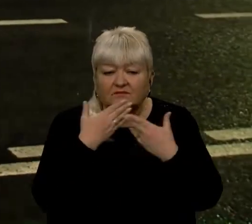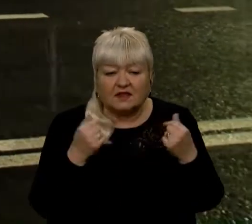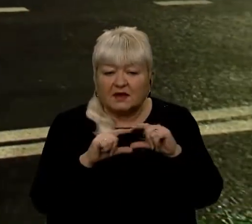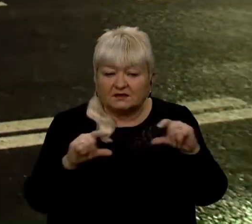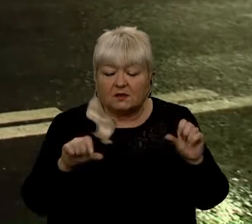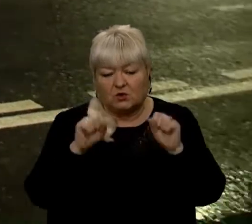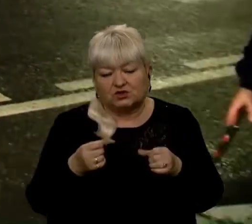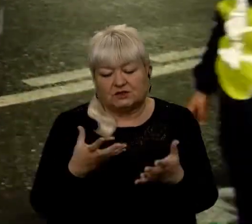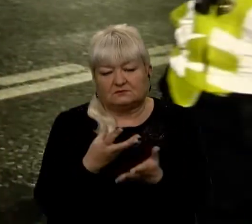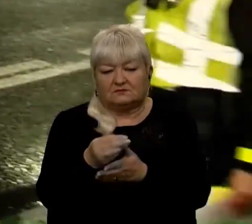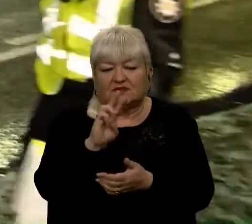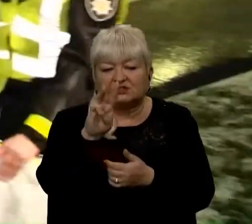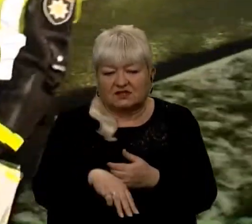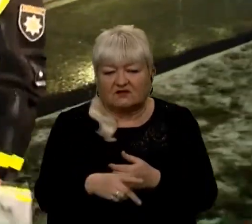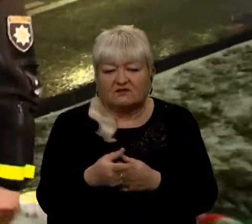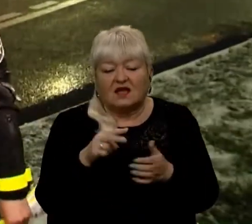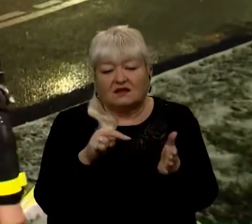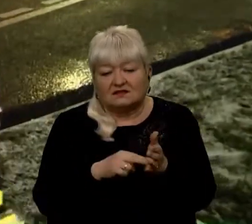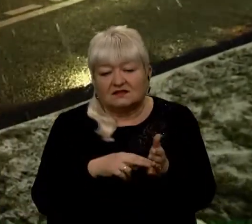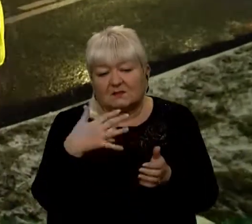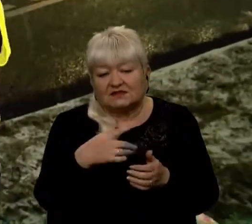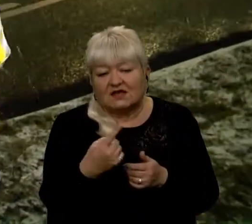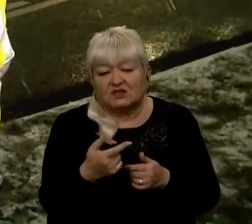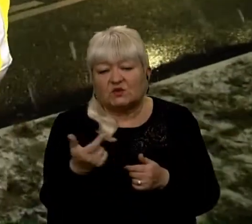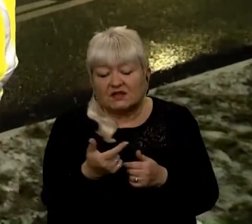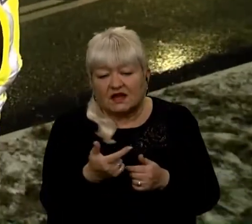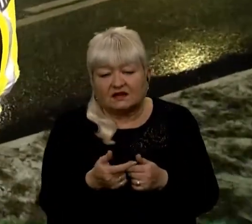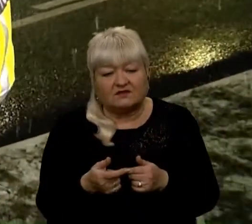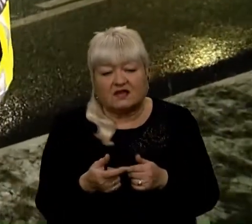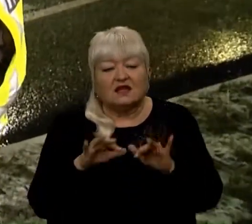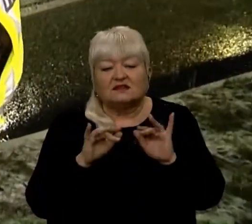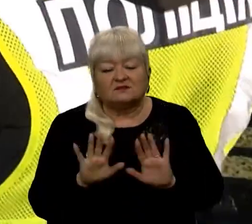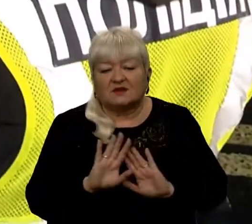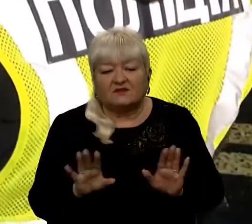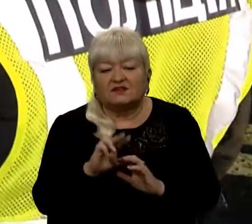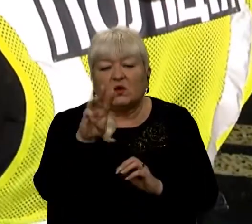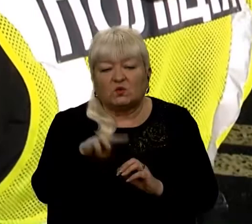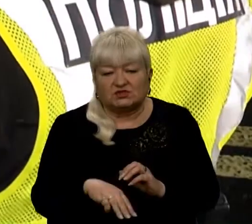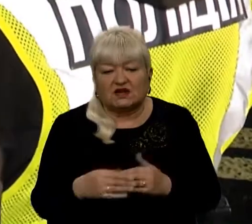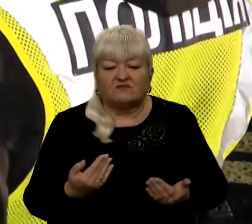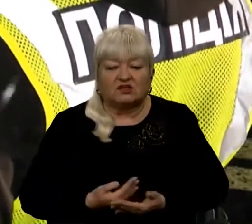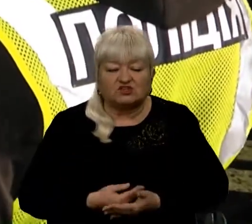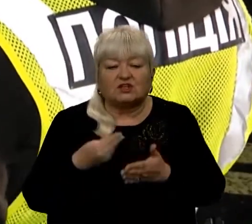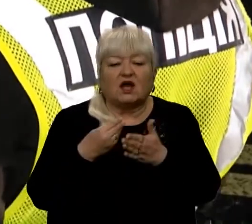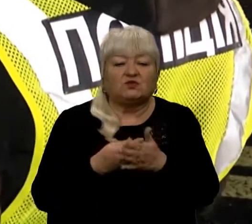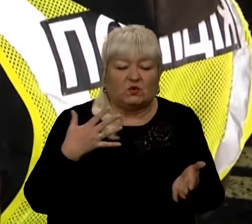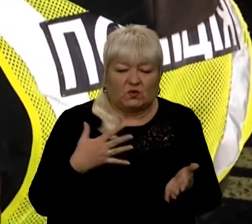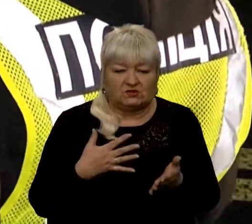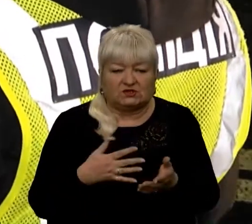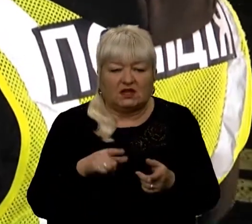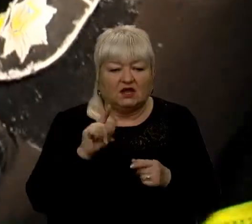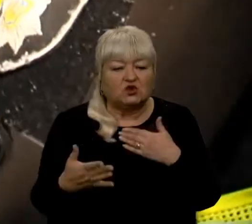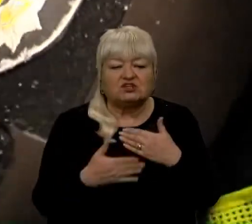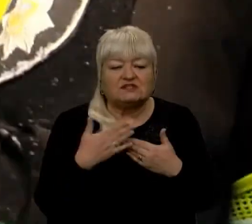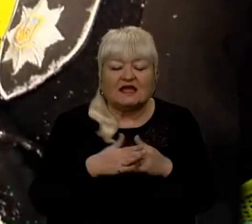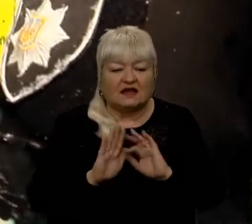купюрами. Стягнення мізерне, 51 гривня та річне у штрафі, кажуть патрульні. Життя дорожче, тож не карають,